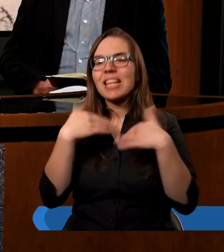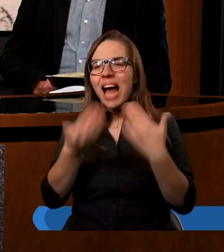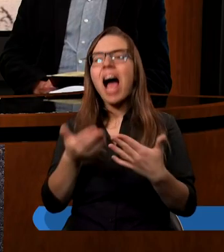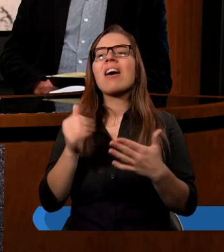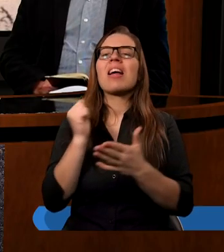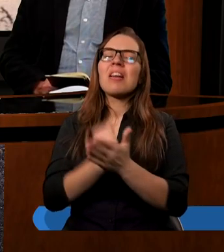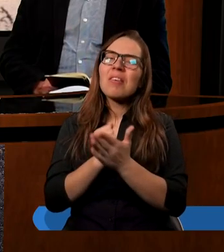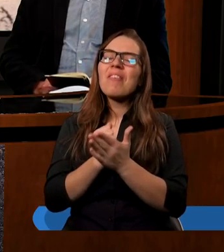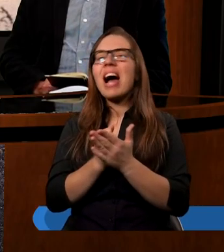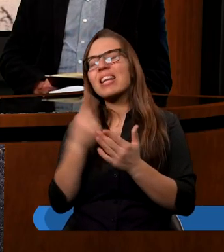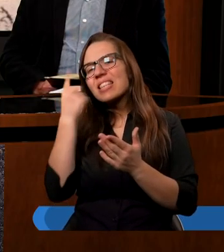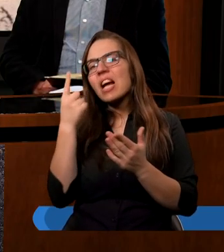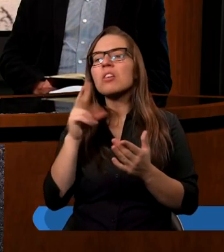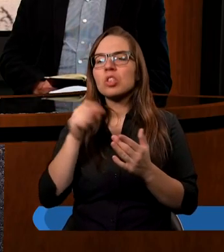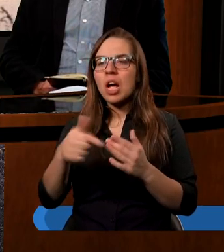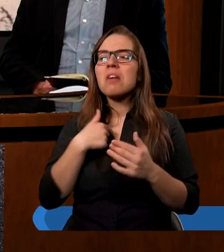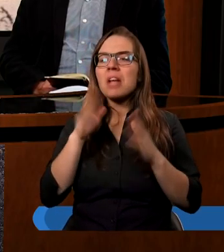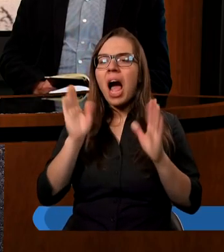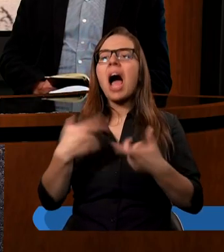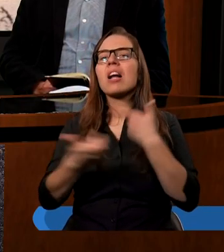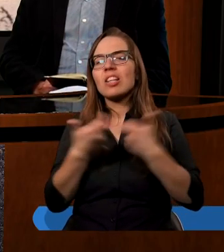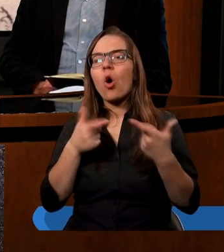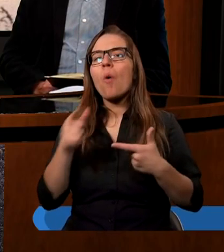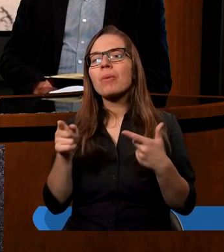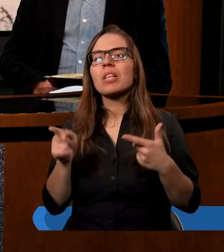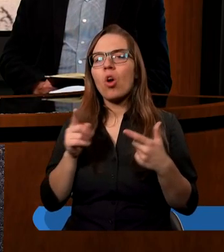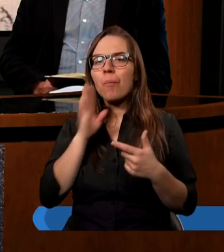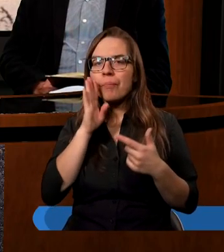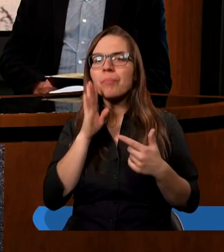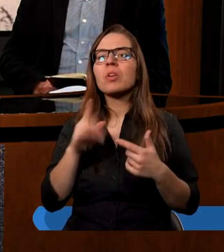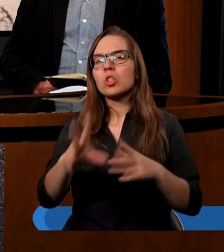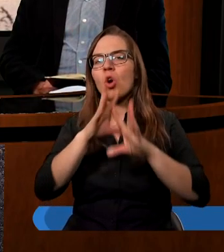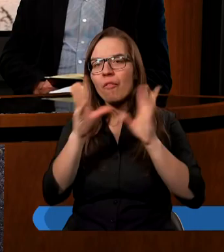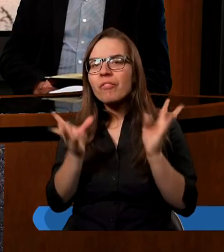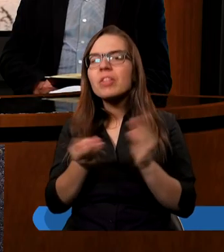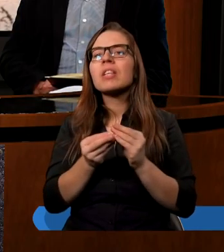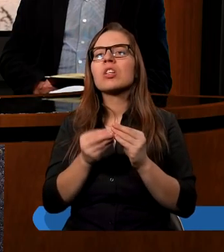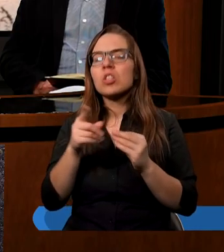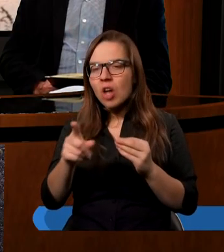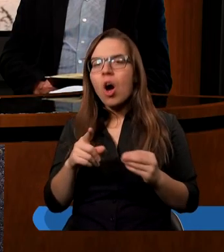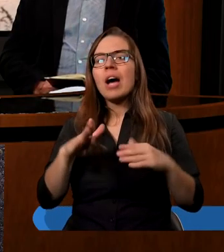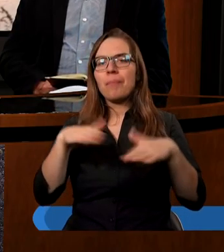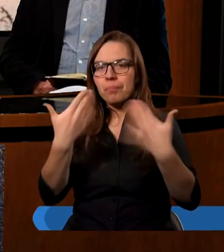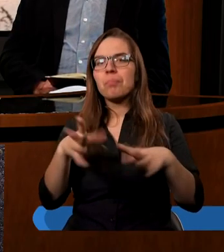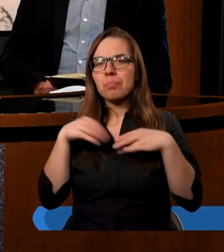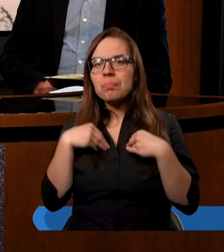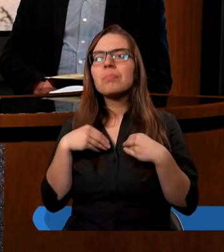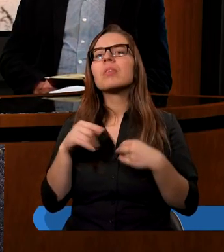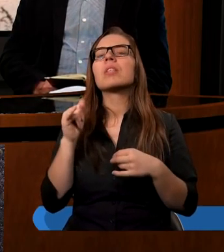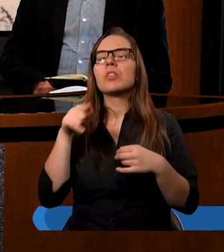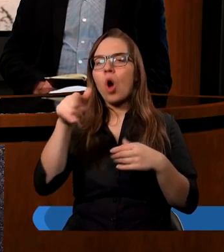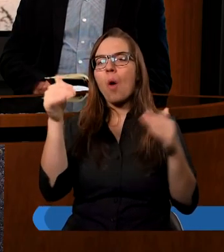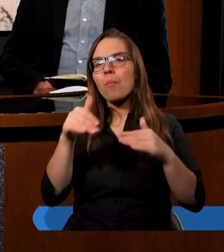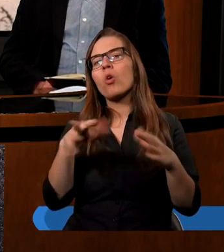określonej kwoty, sumy, a potem skłamano, że to jest wszystko, co zadeklarowali, a oni mogli